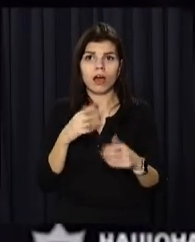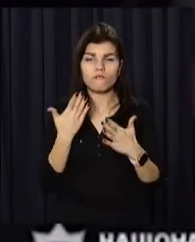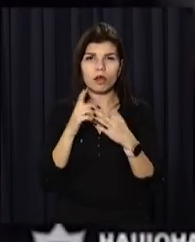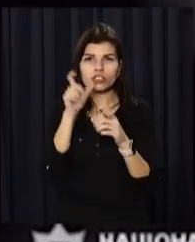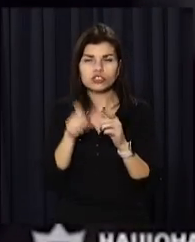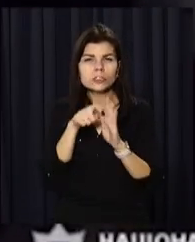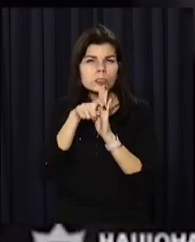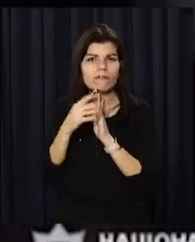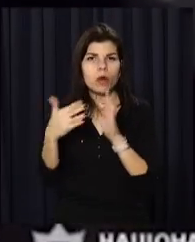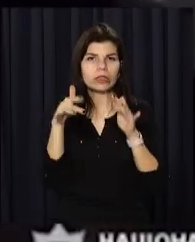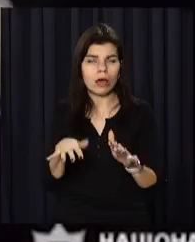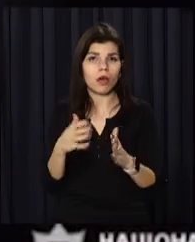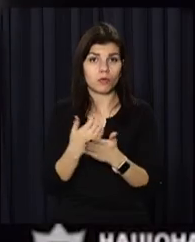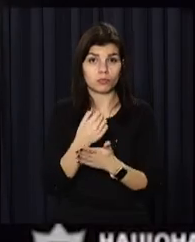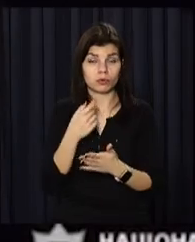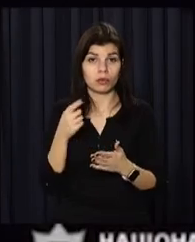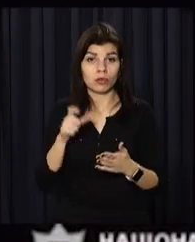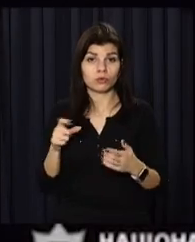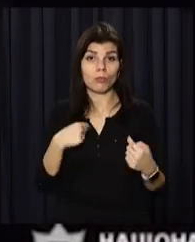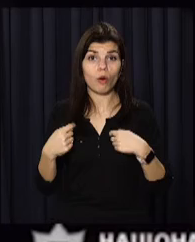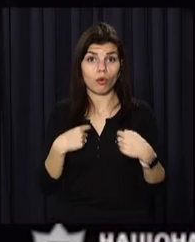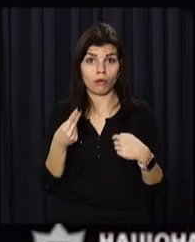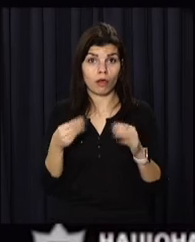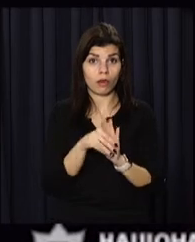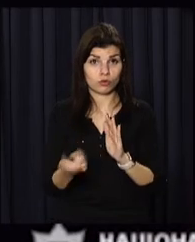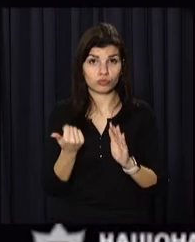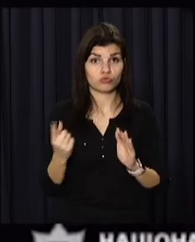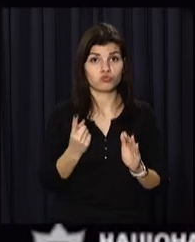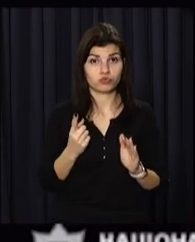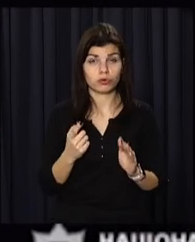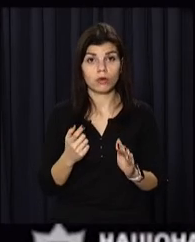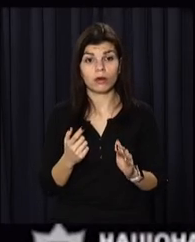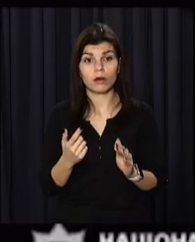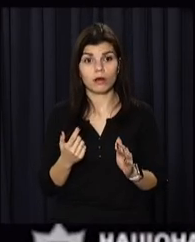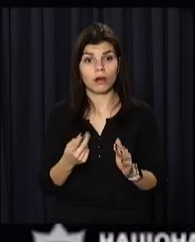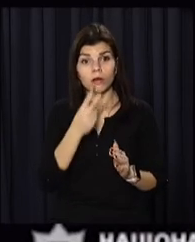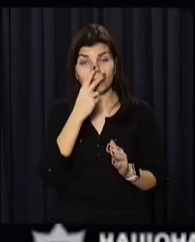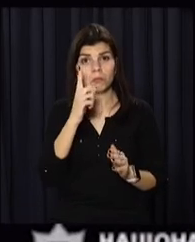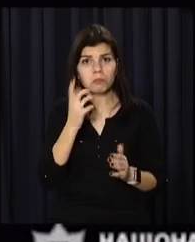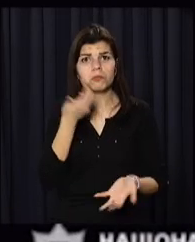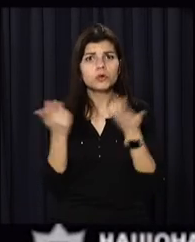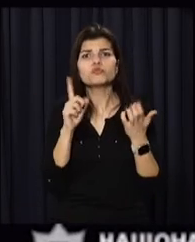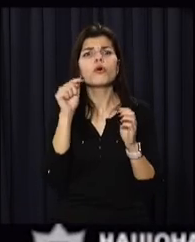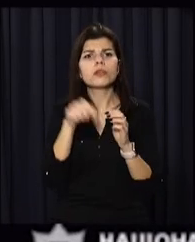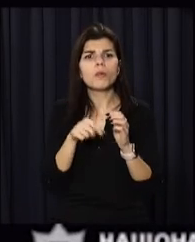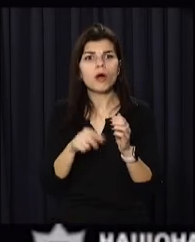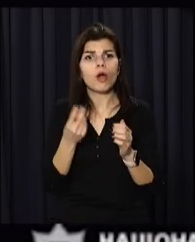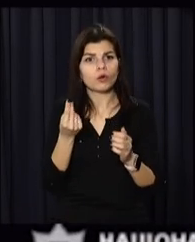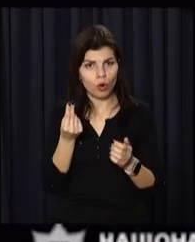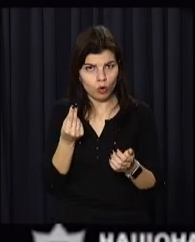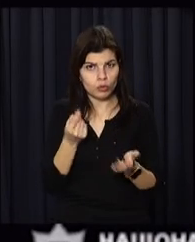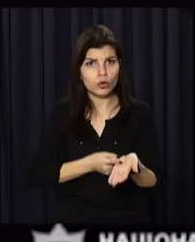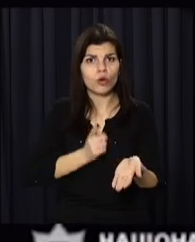Робщо розпочинається з задньої суми чорної, в нас знаходяться грошові кошти.